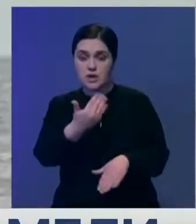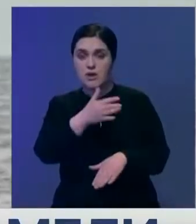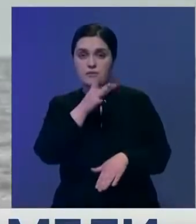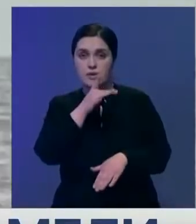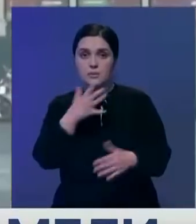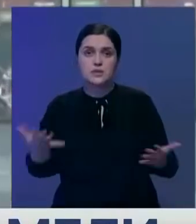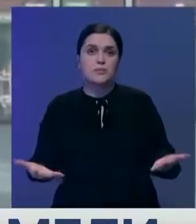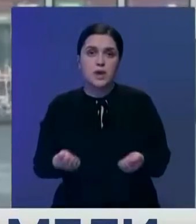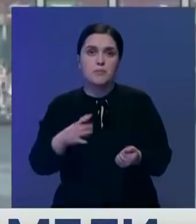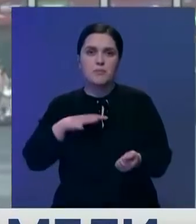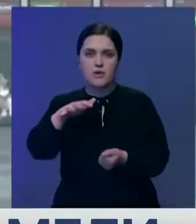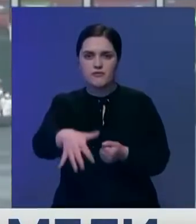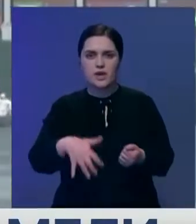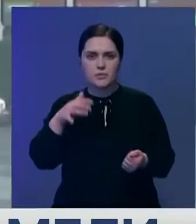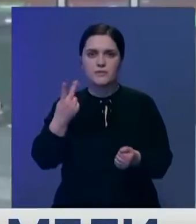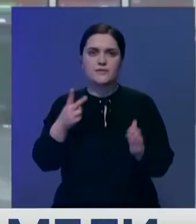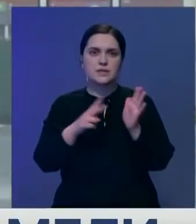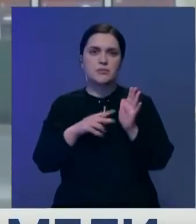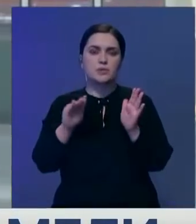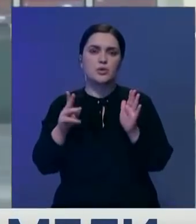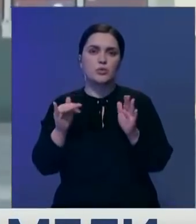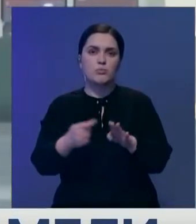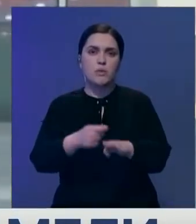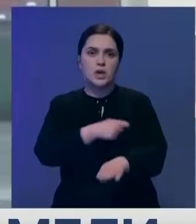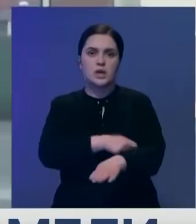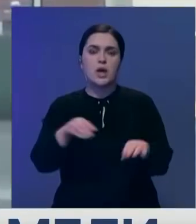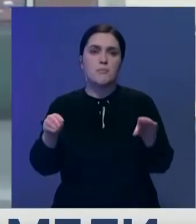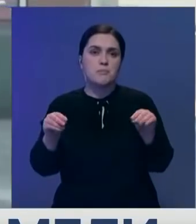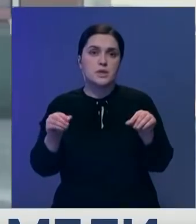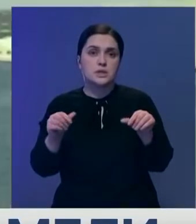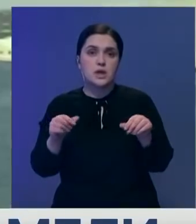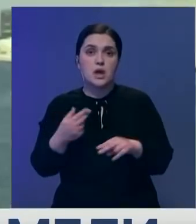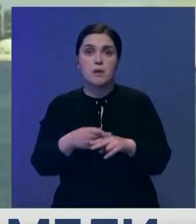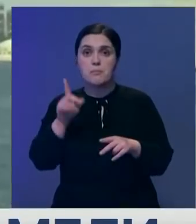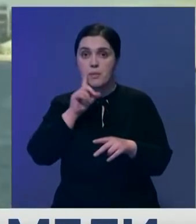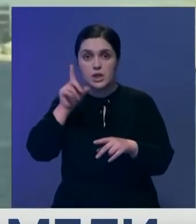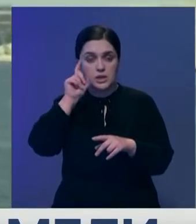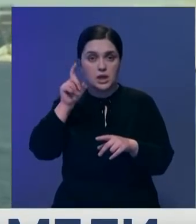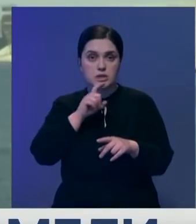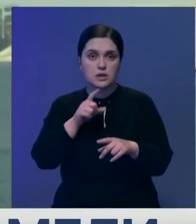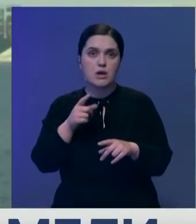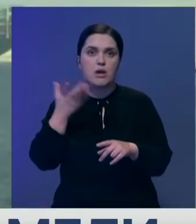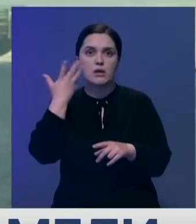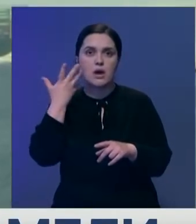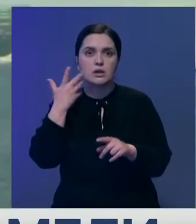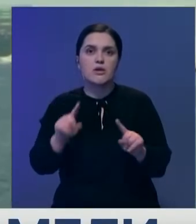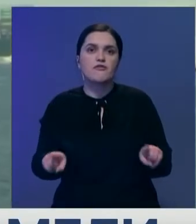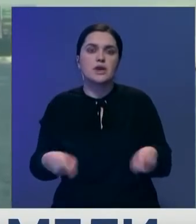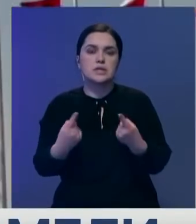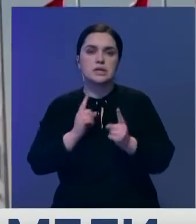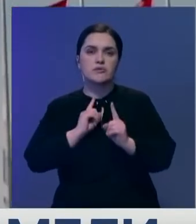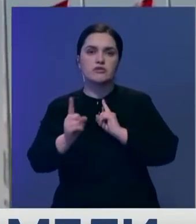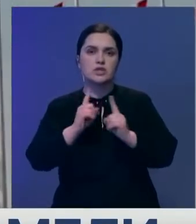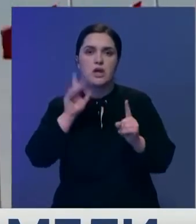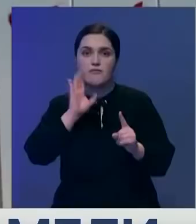спасателям пришлось выкопать порядка 27 тысяч кубометров песка. Тем не менее, пока не ясно, как скоро будет восстановлено